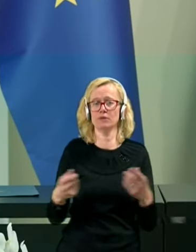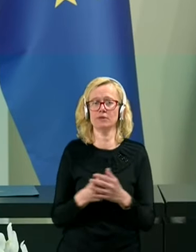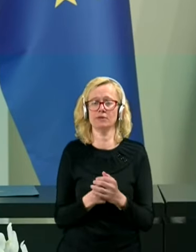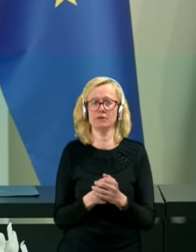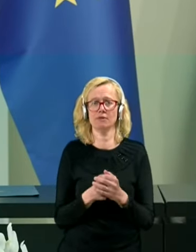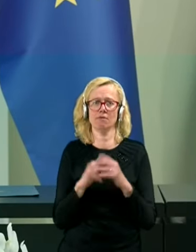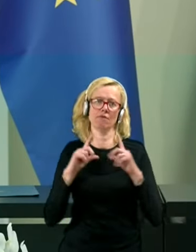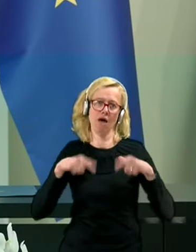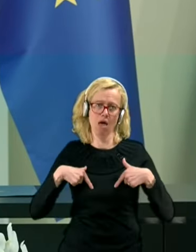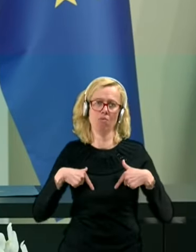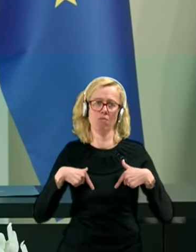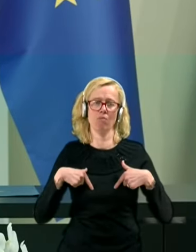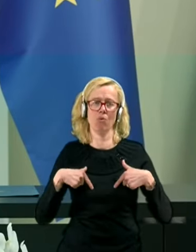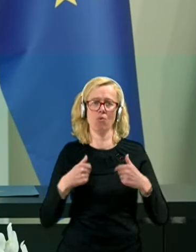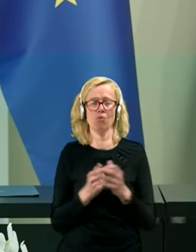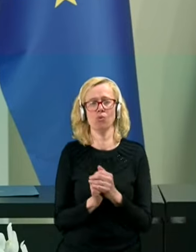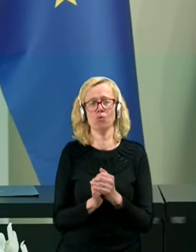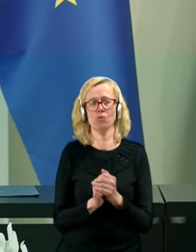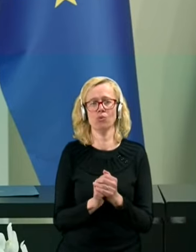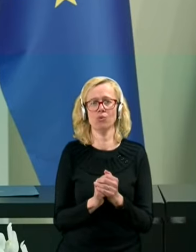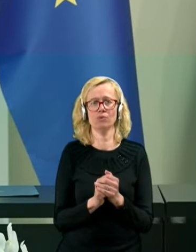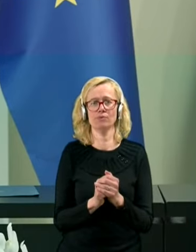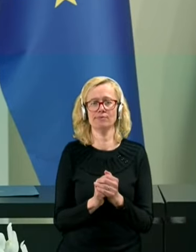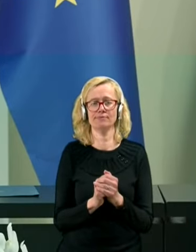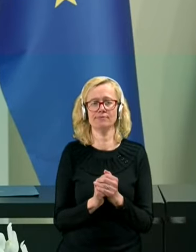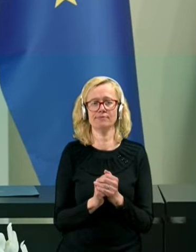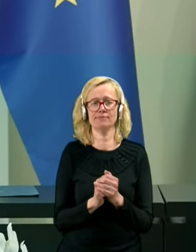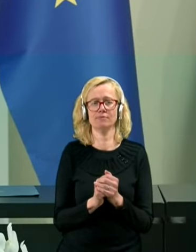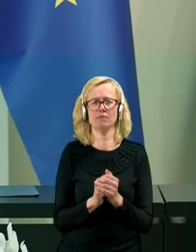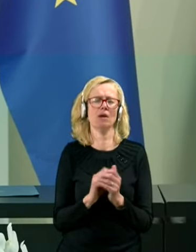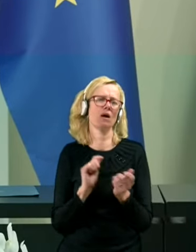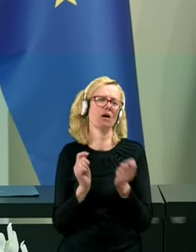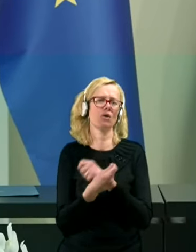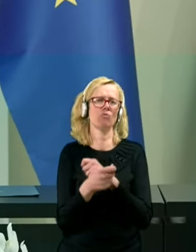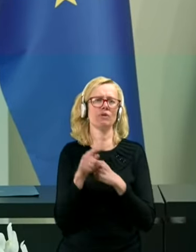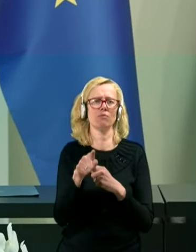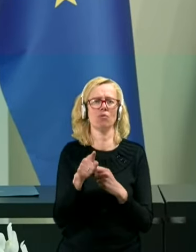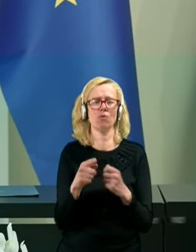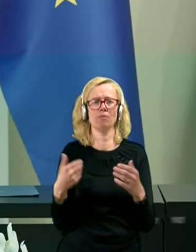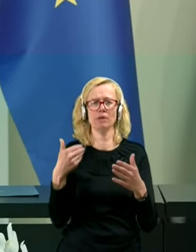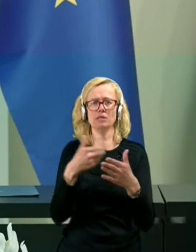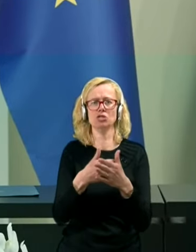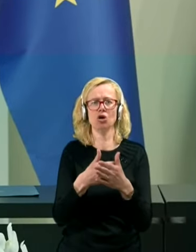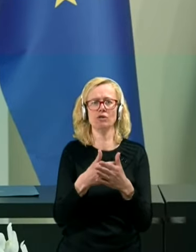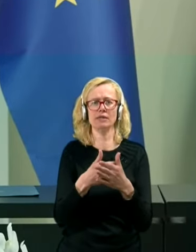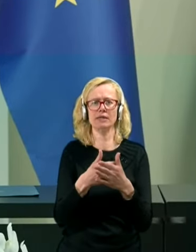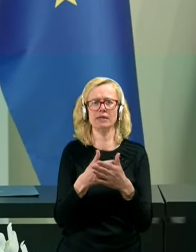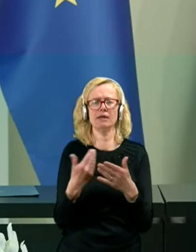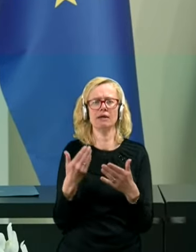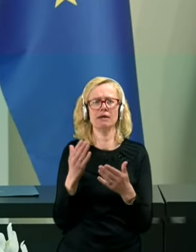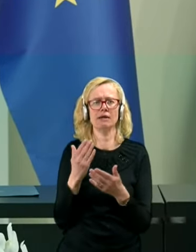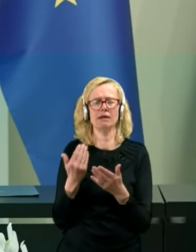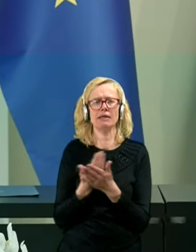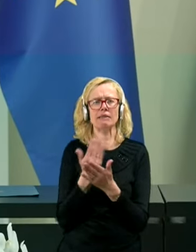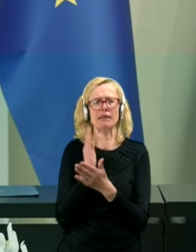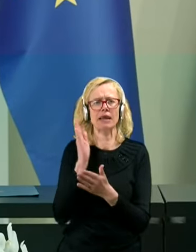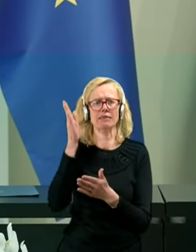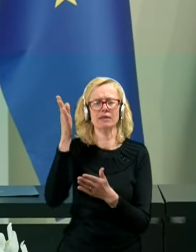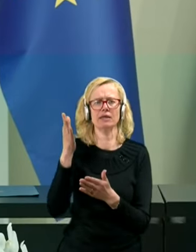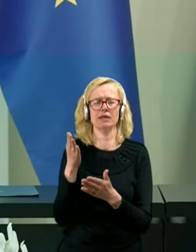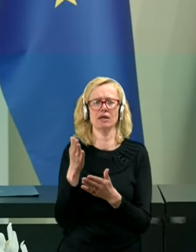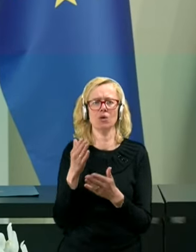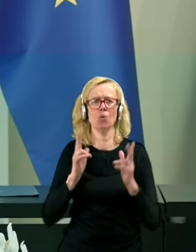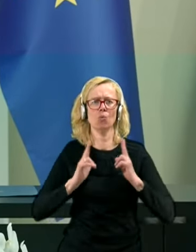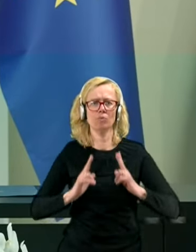Hvala Bogu pa so kljub temu prisotni nekateri trendi vmerjanja, zmanjševanja